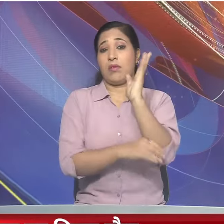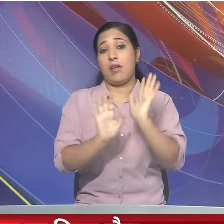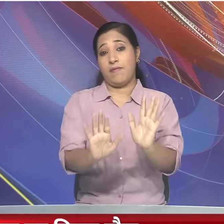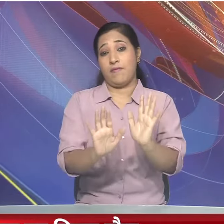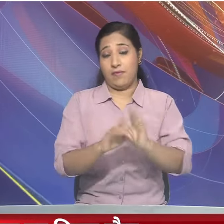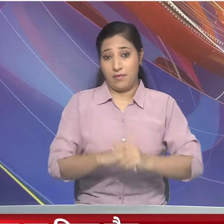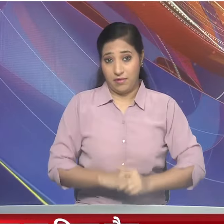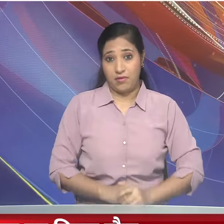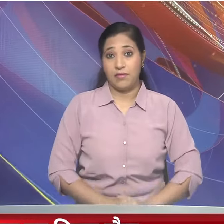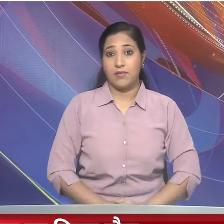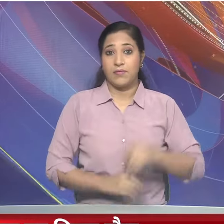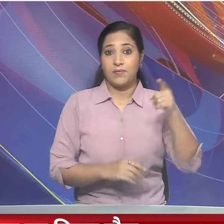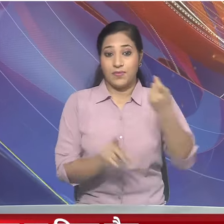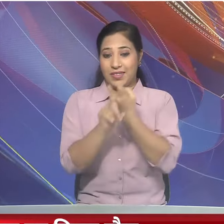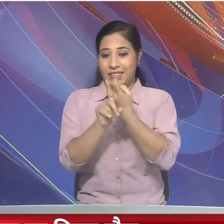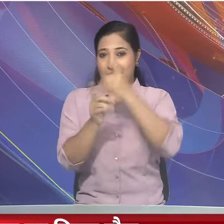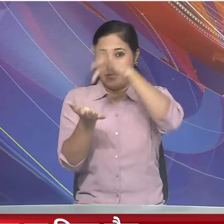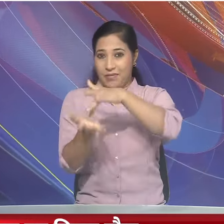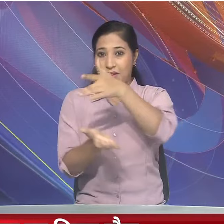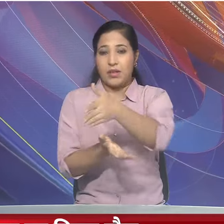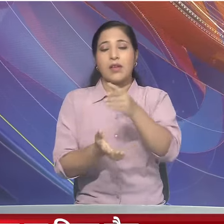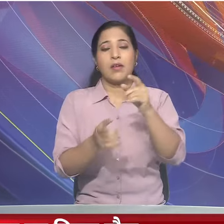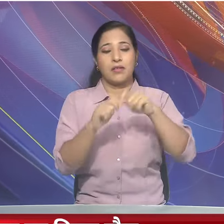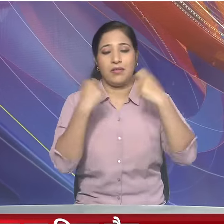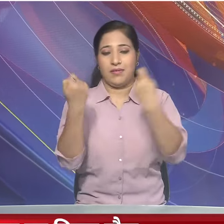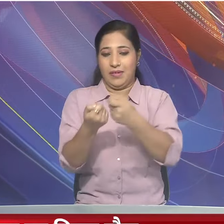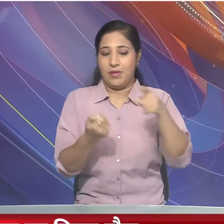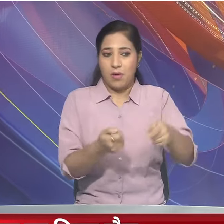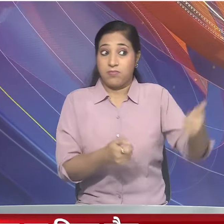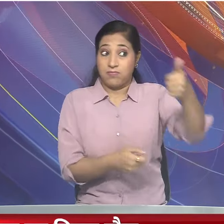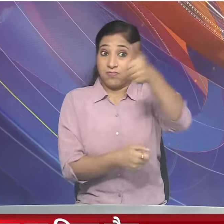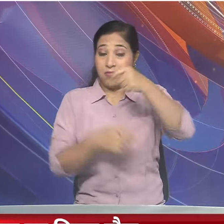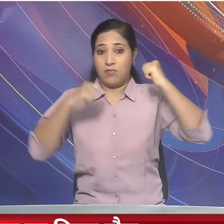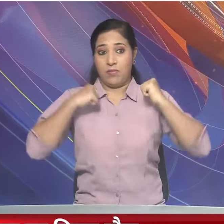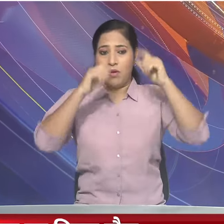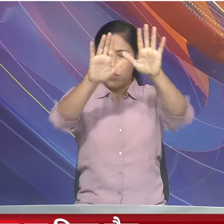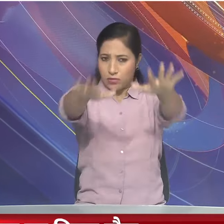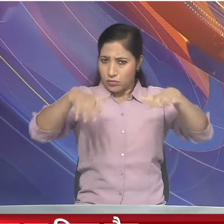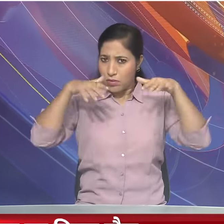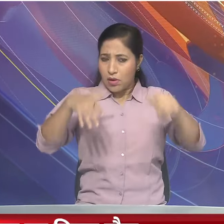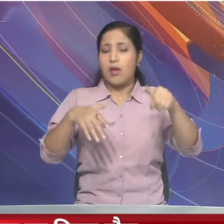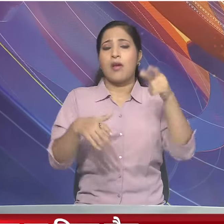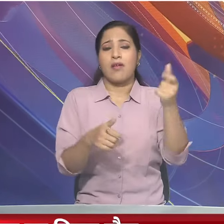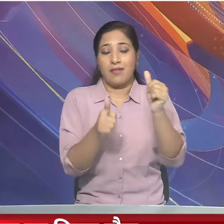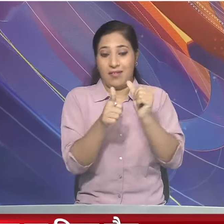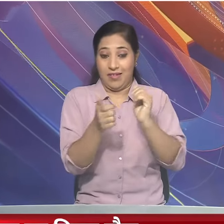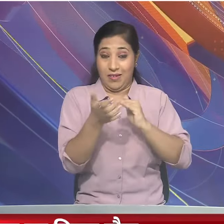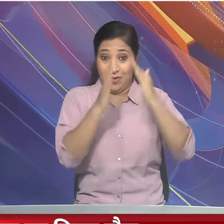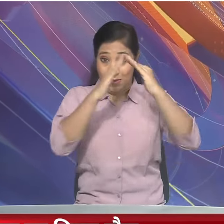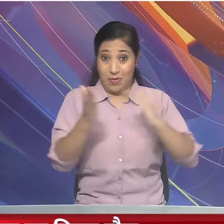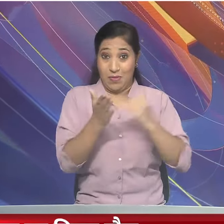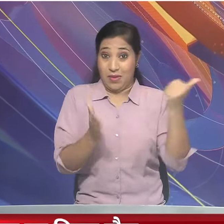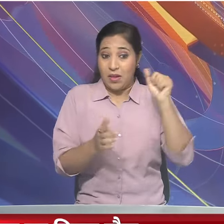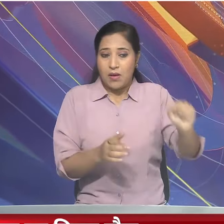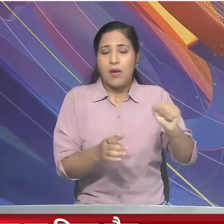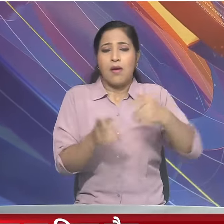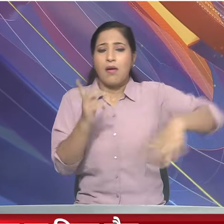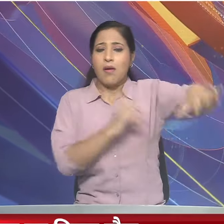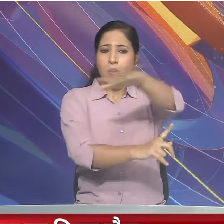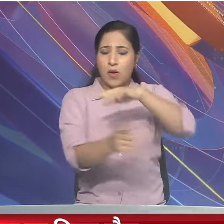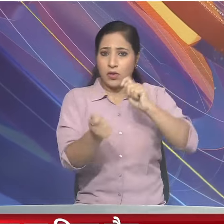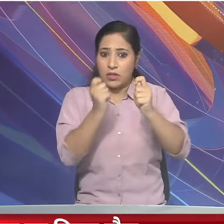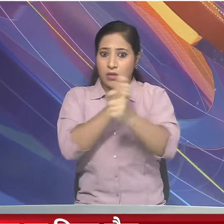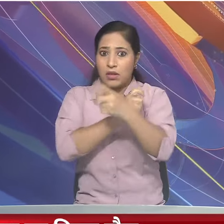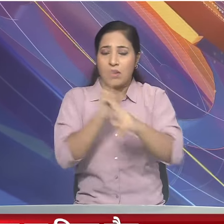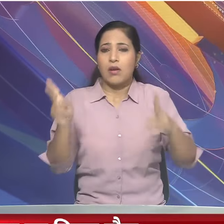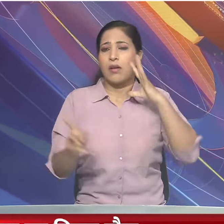किशन गंज में पार्टी पदाधिकारियों के साथ करेंगे बैठक अमिशाह का दोरा राजजी के बदले राजनितिक महाल